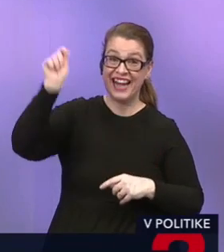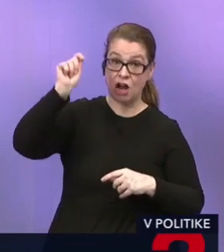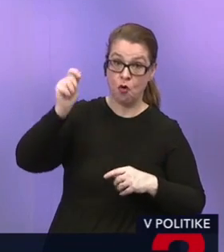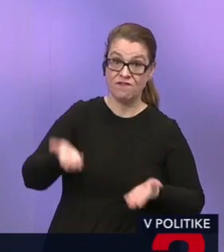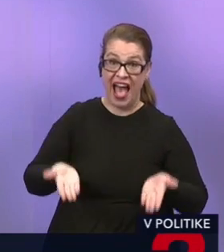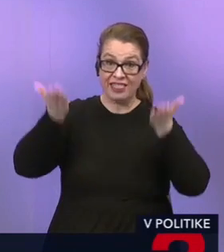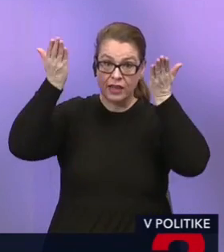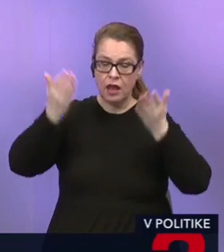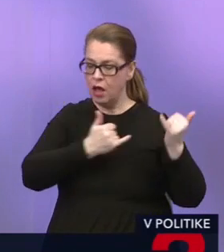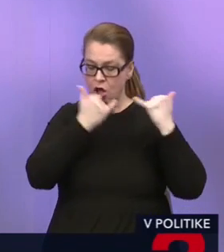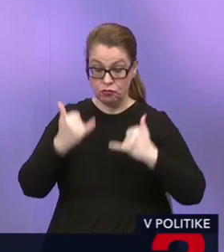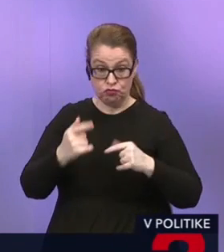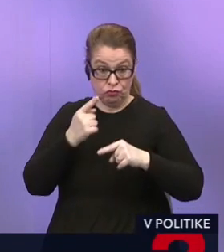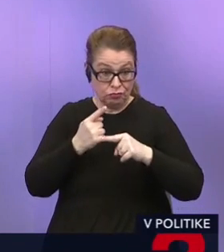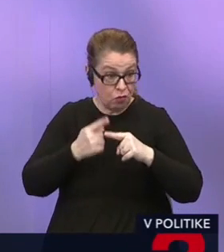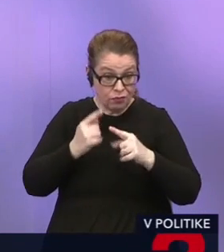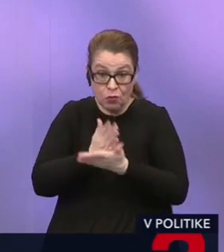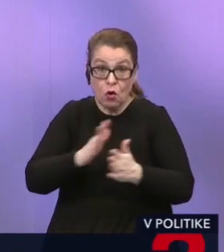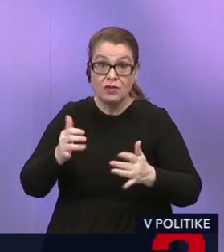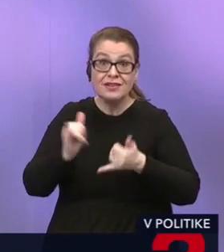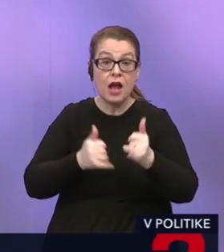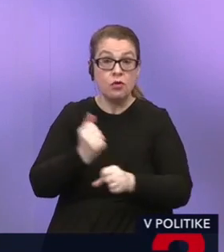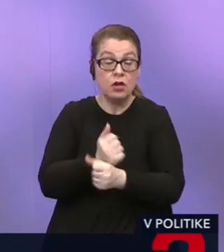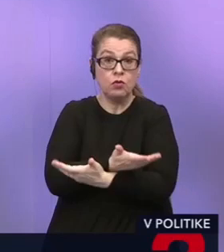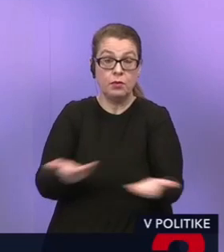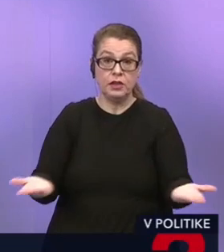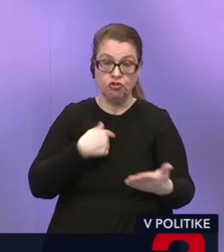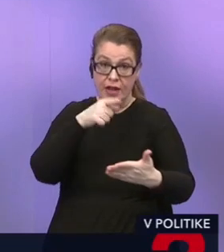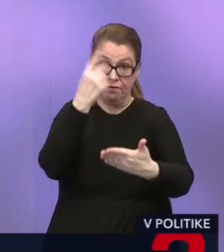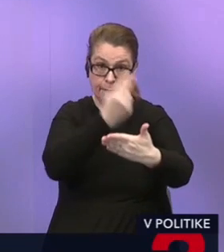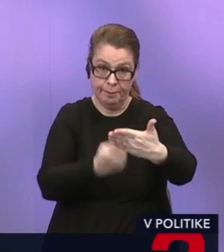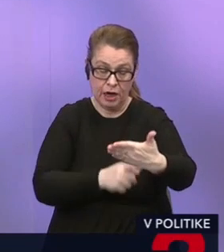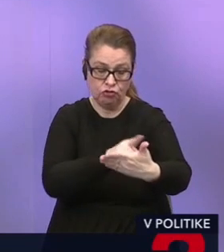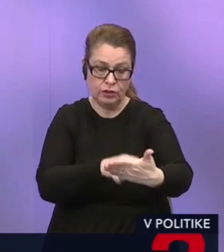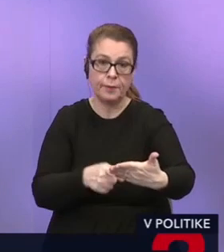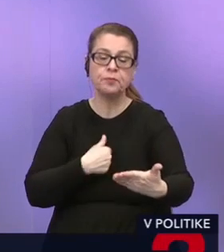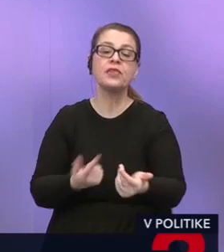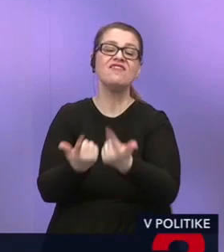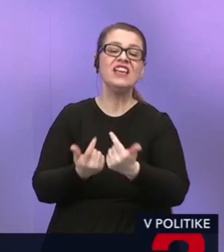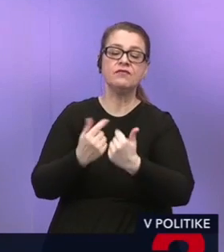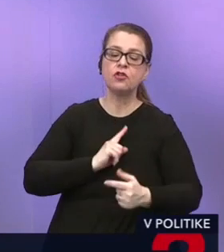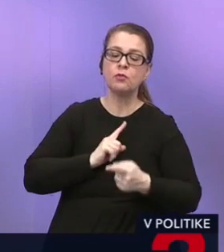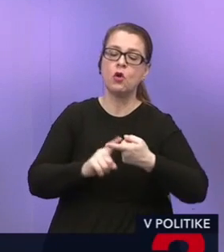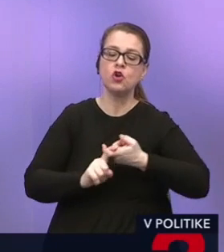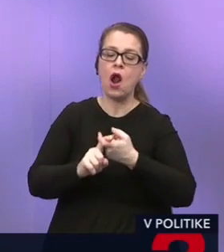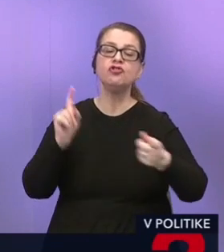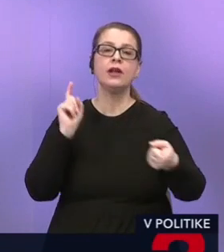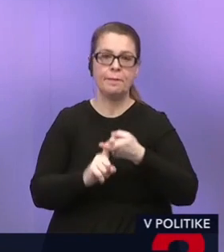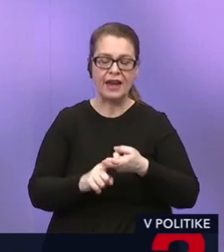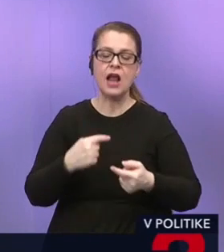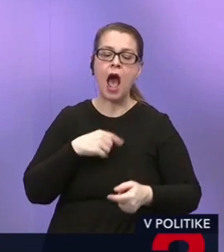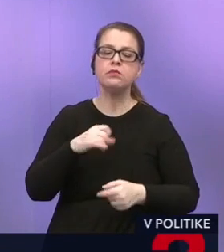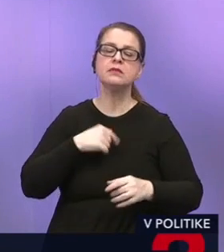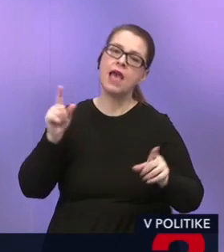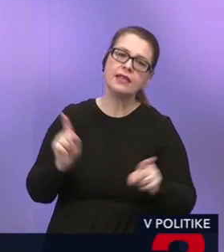Dodnes je tu koniec januára, nič neurobil. Ja vám niečo prečítam. Vyzval som svojich koaličných partnerov, aby sme